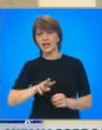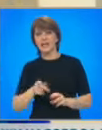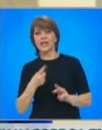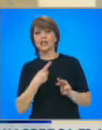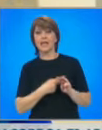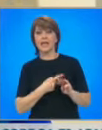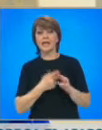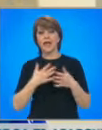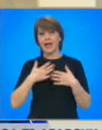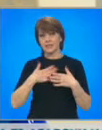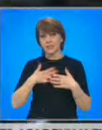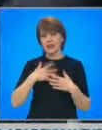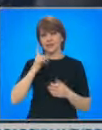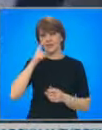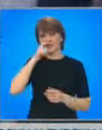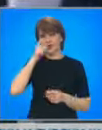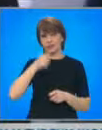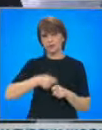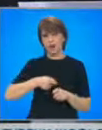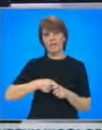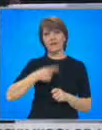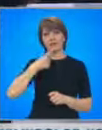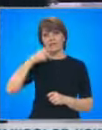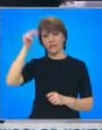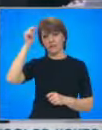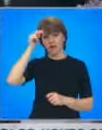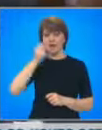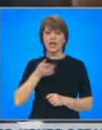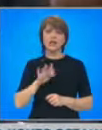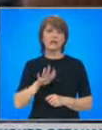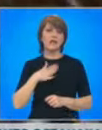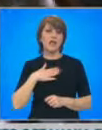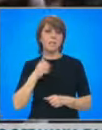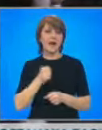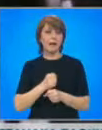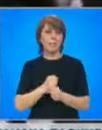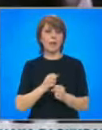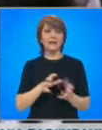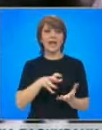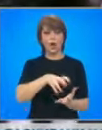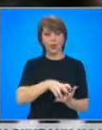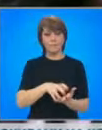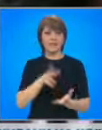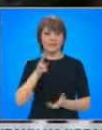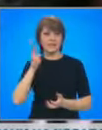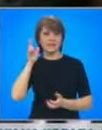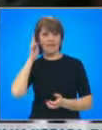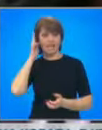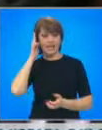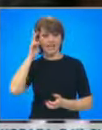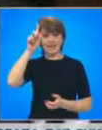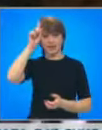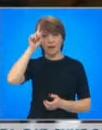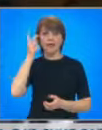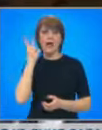За нас е важно да го направим заради България. Страната ни ще прави работни групи с Франция и Германия. С Еммануел Макрон премиерът се е